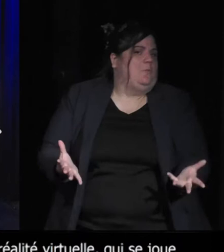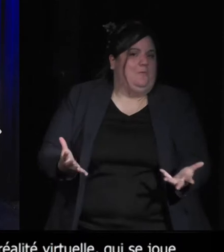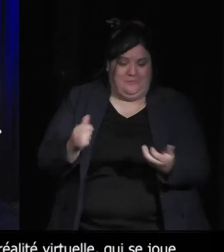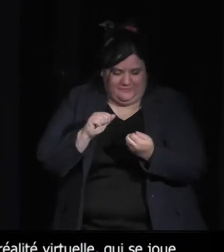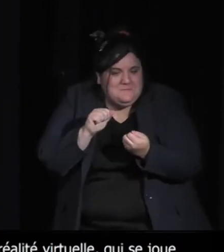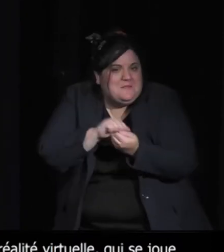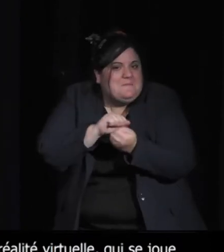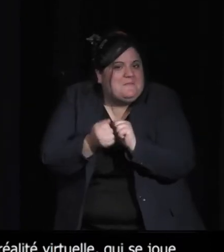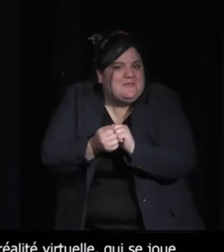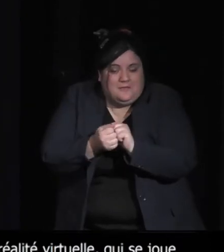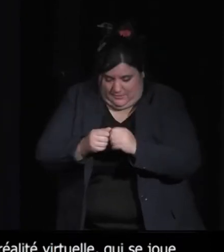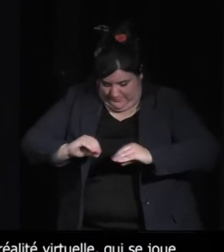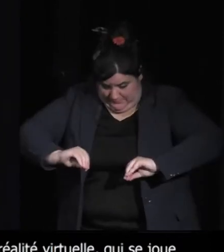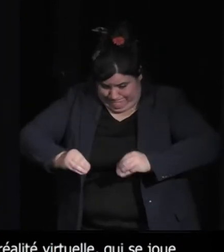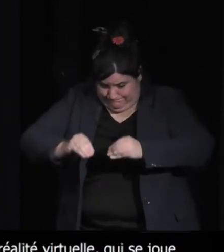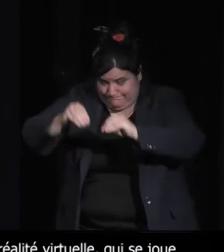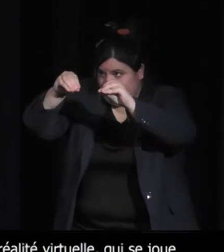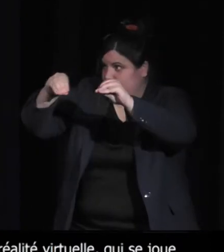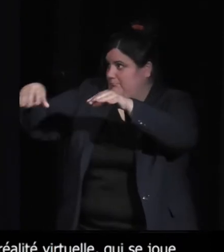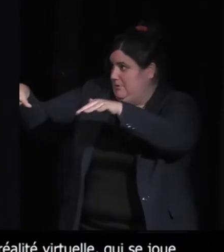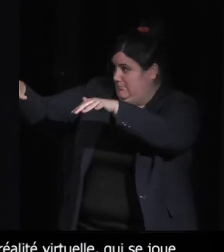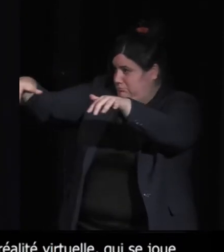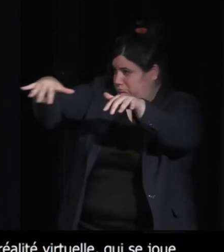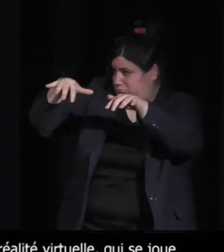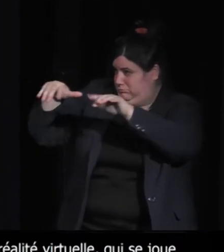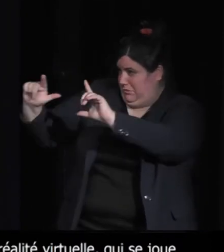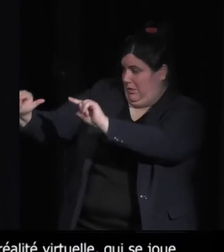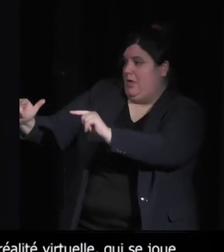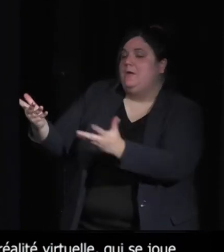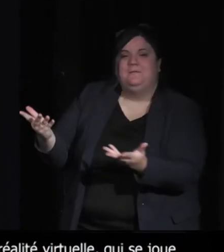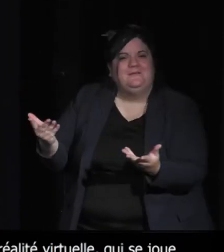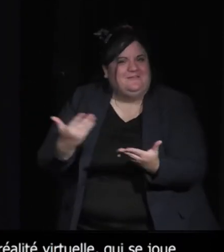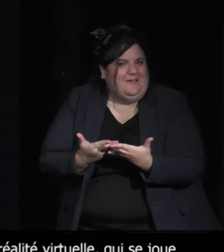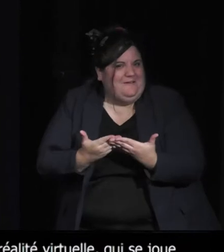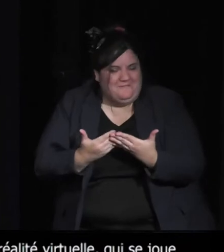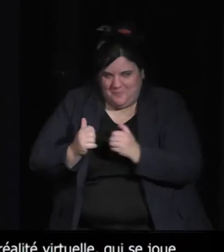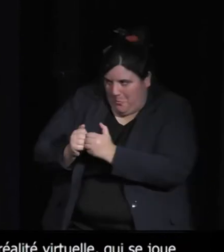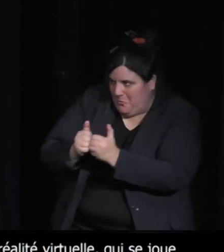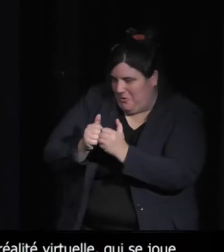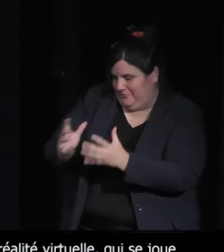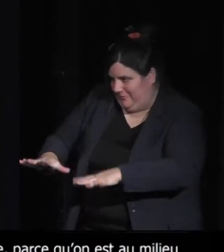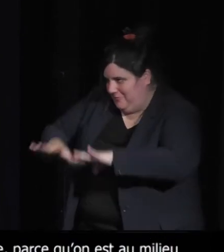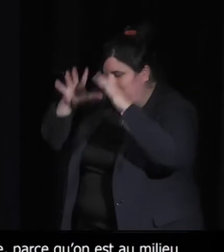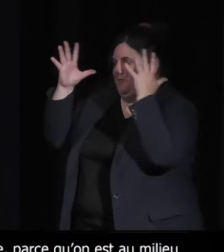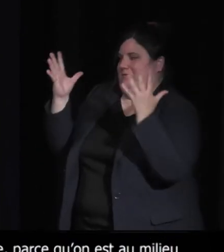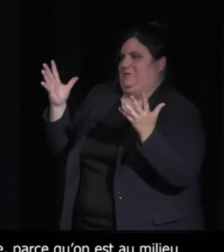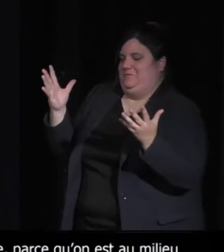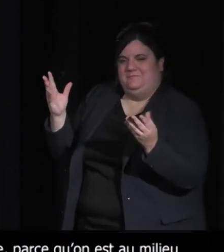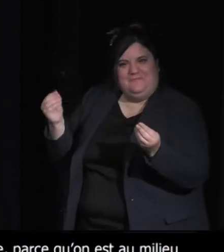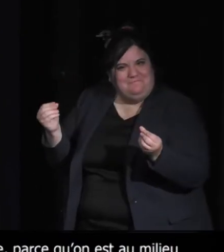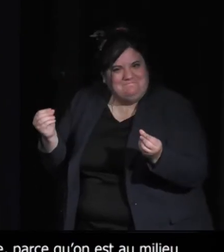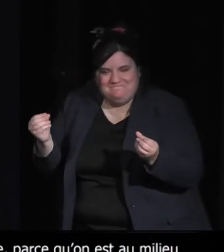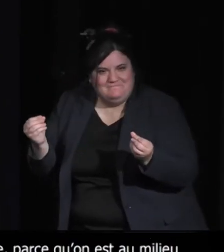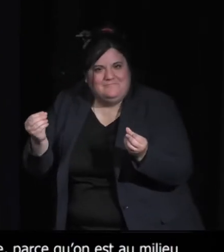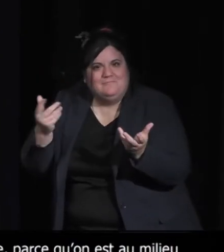géants animés. Et en tant que joueur,'est aussi ça qui est assez frappant, assez bouleversant dès le